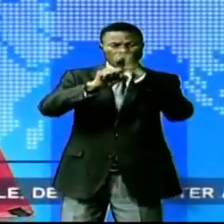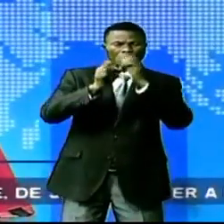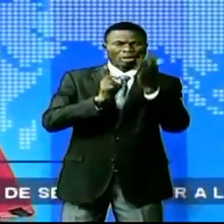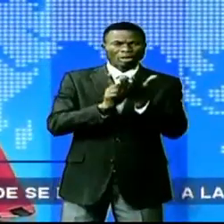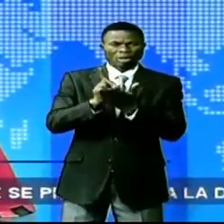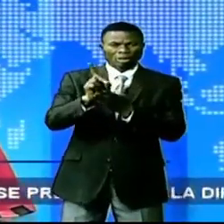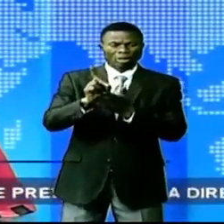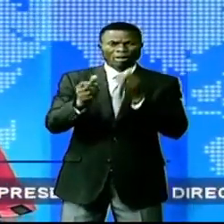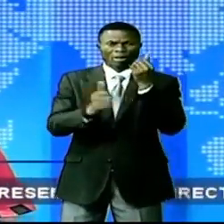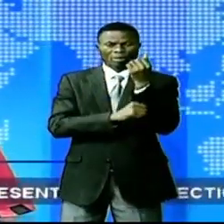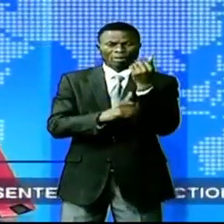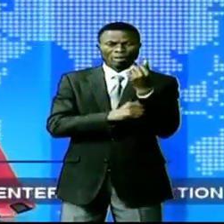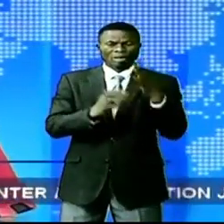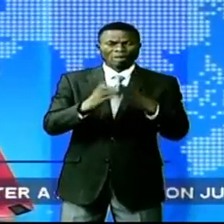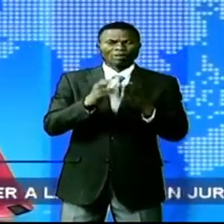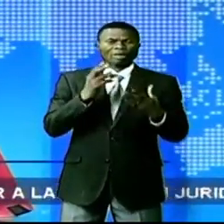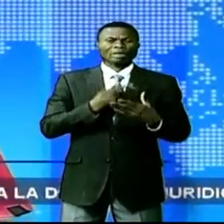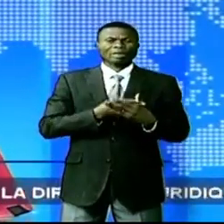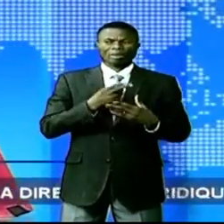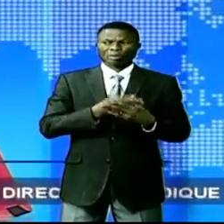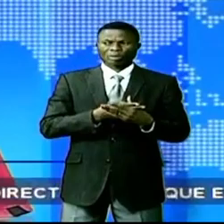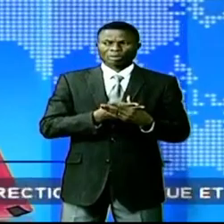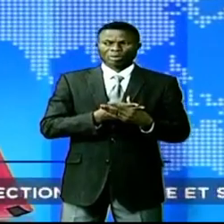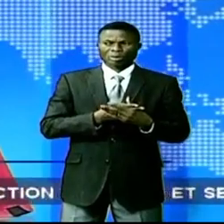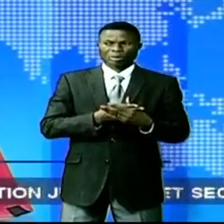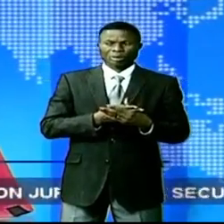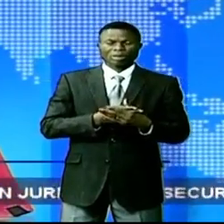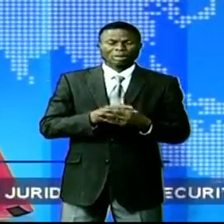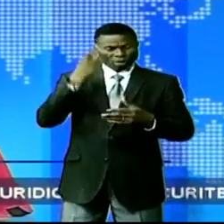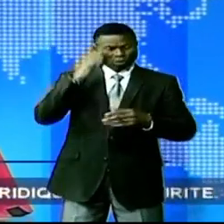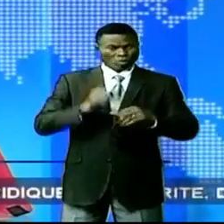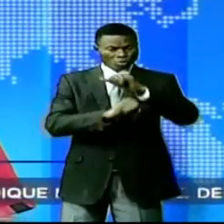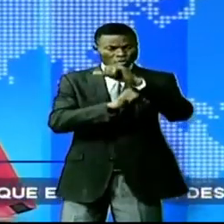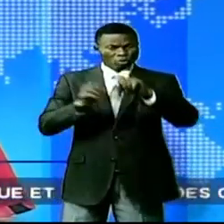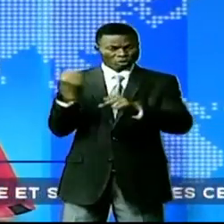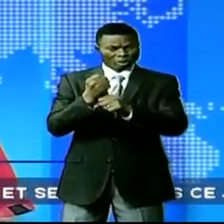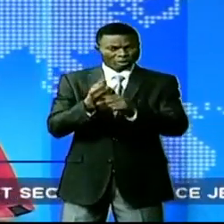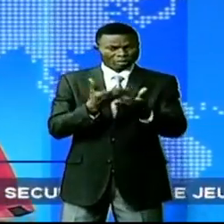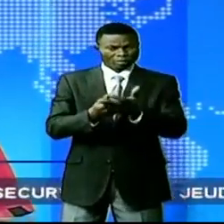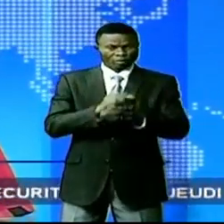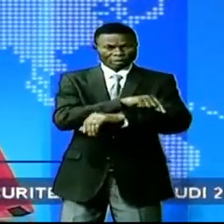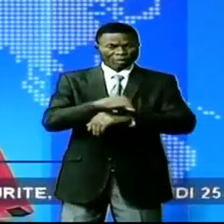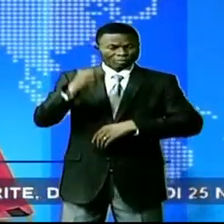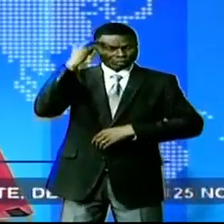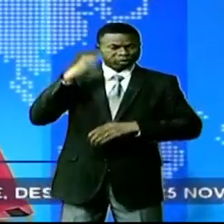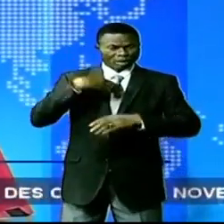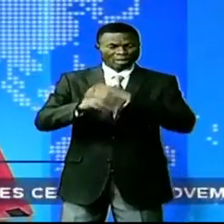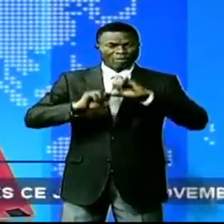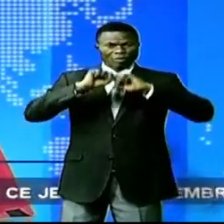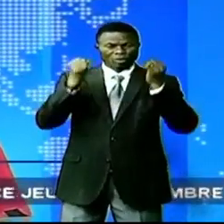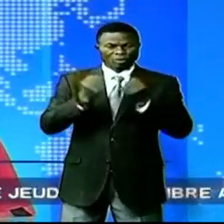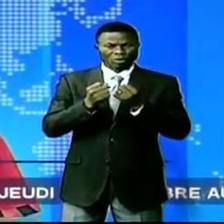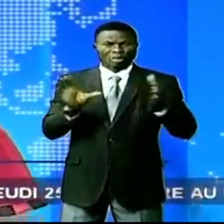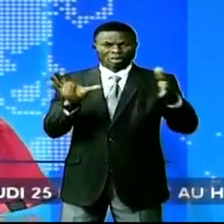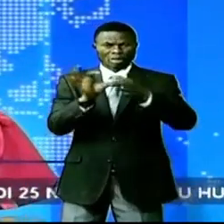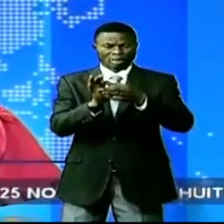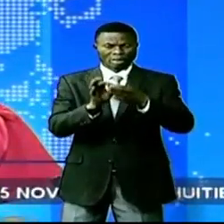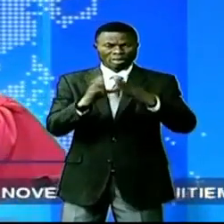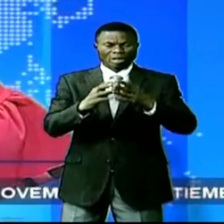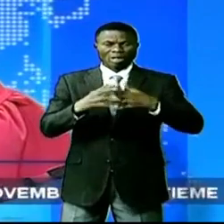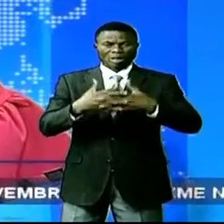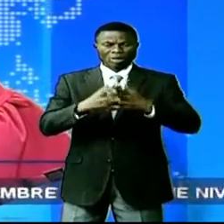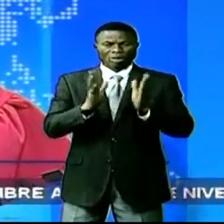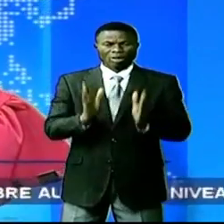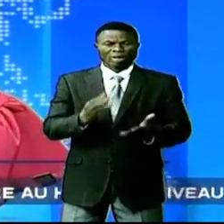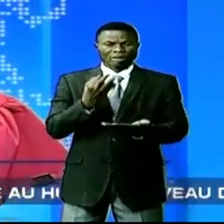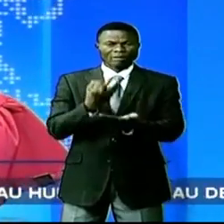droits de la personne vivant avec handicap. Et pour appuyer ces actions, le ministère des Affaires Sociales, en collaboration avec le partenaire